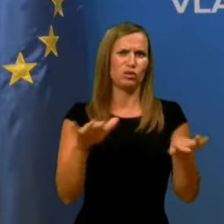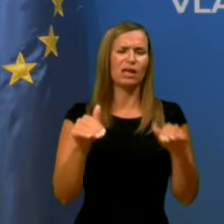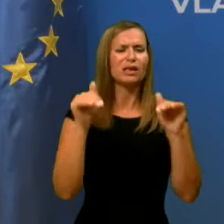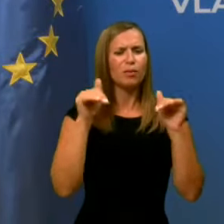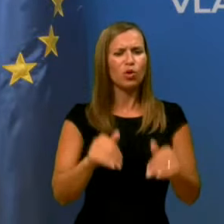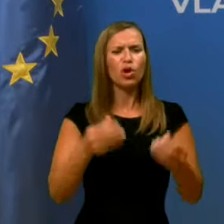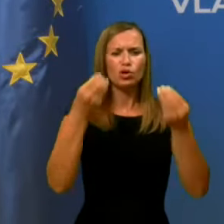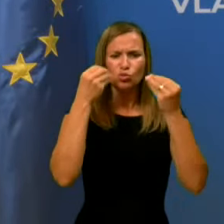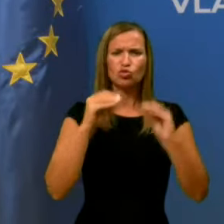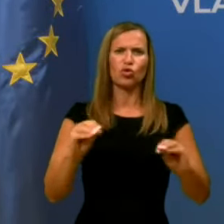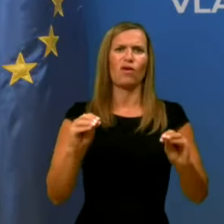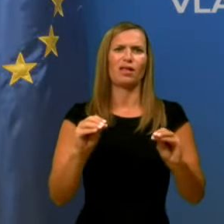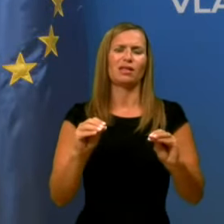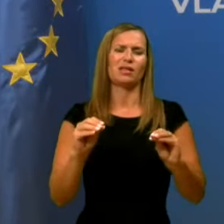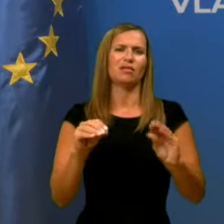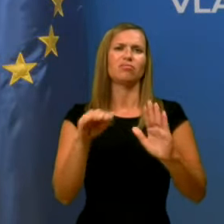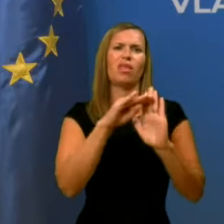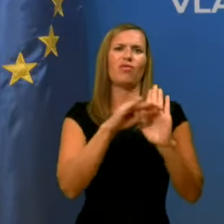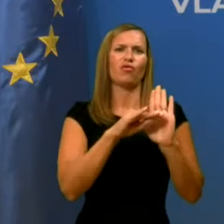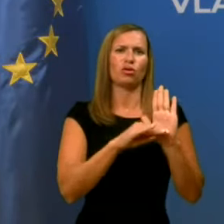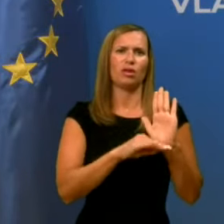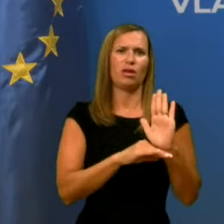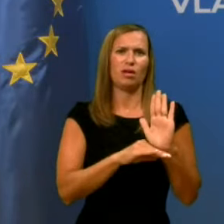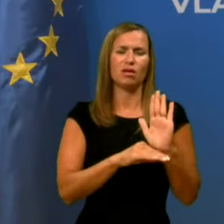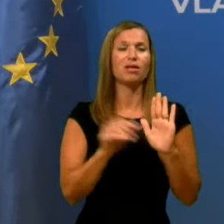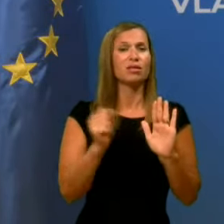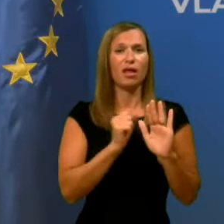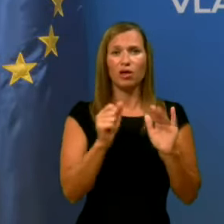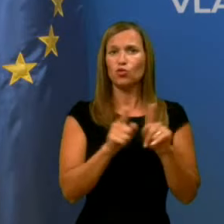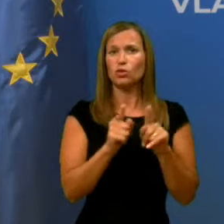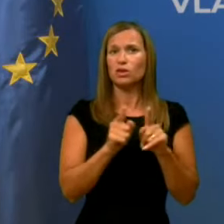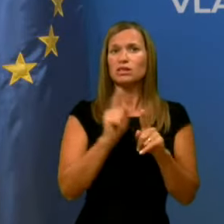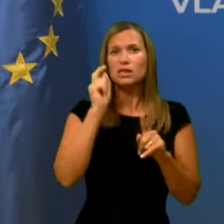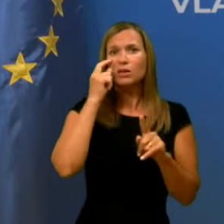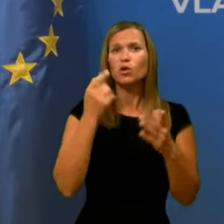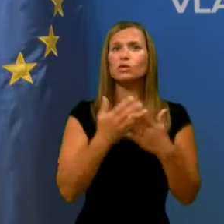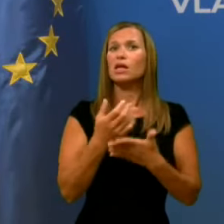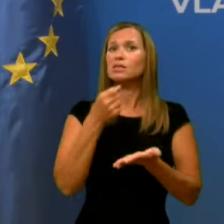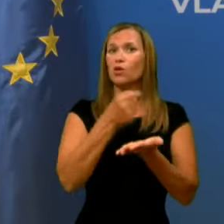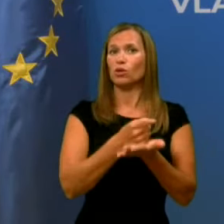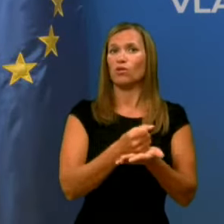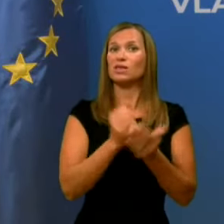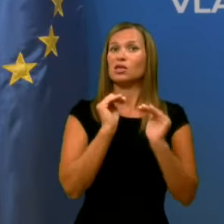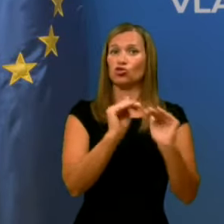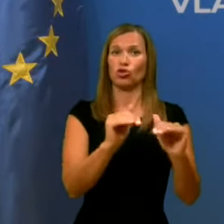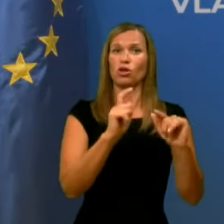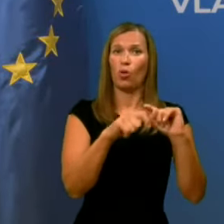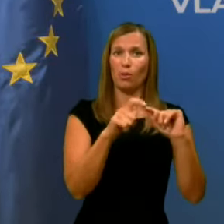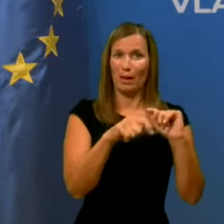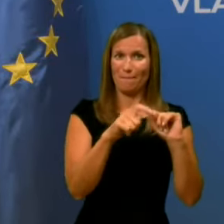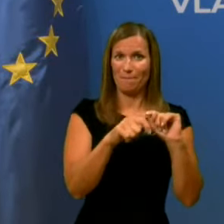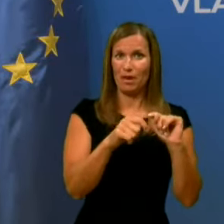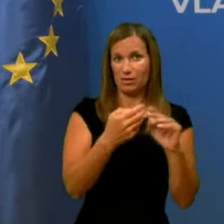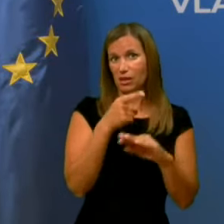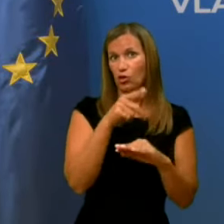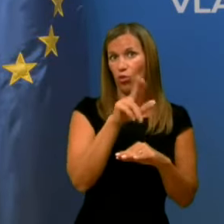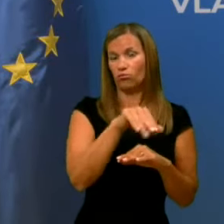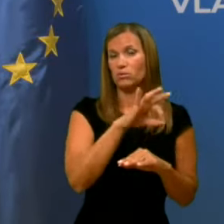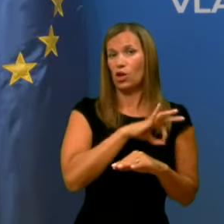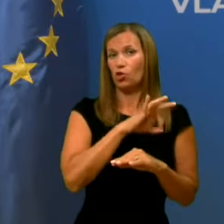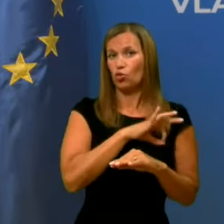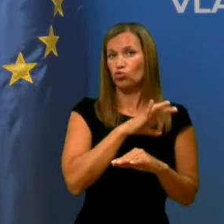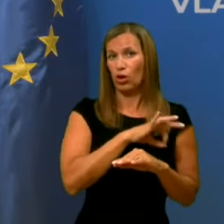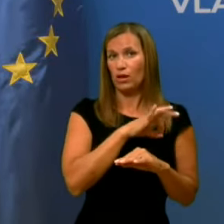napisanih navodil, skrbijo tudi za zagotavljene zaščitne upreme, zakr so zadolženi sami od 1.